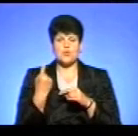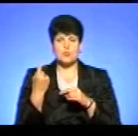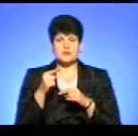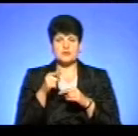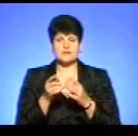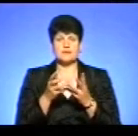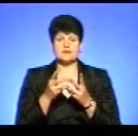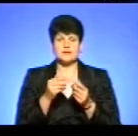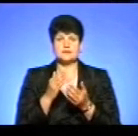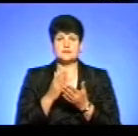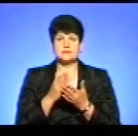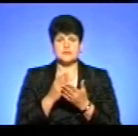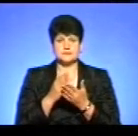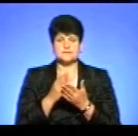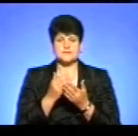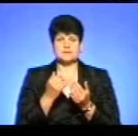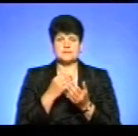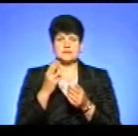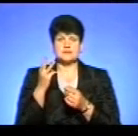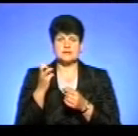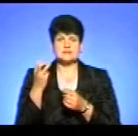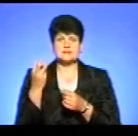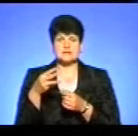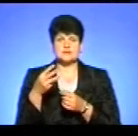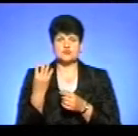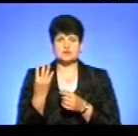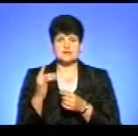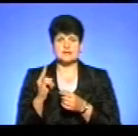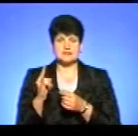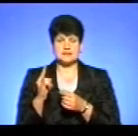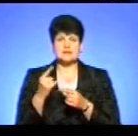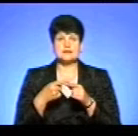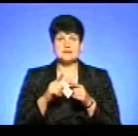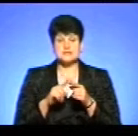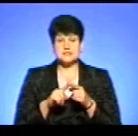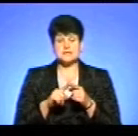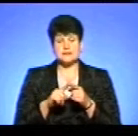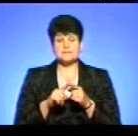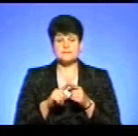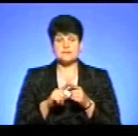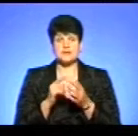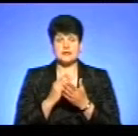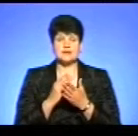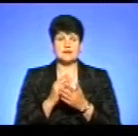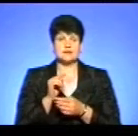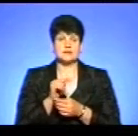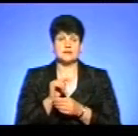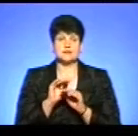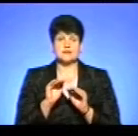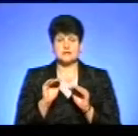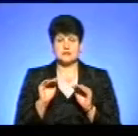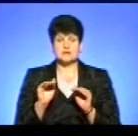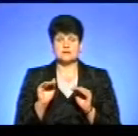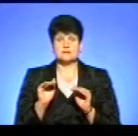їхня кількість становить, зараз вам скажу, 334 дитини. Тобто це, власне, ті діти,